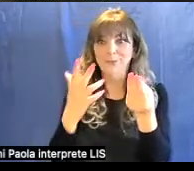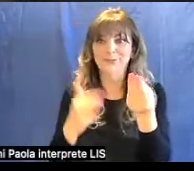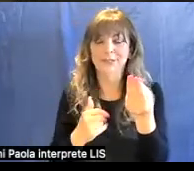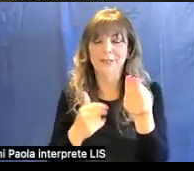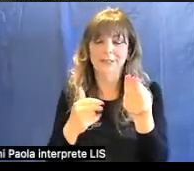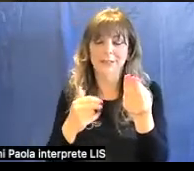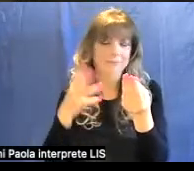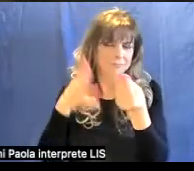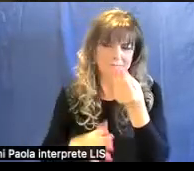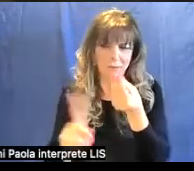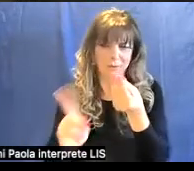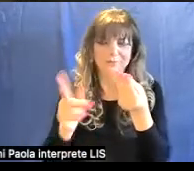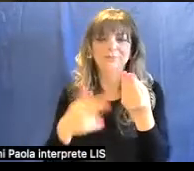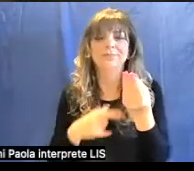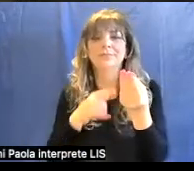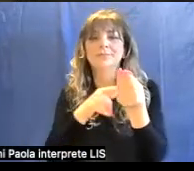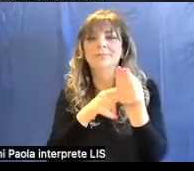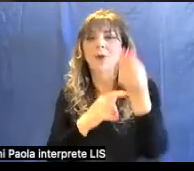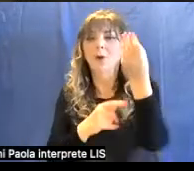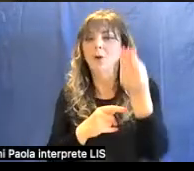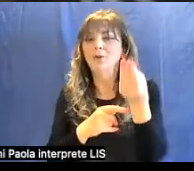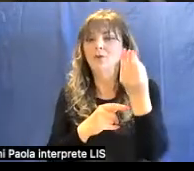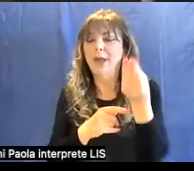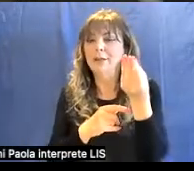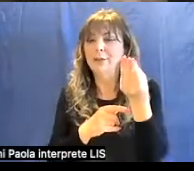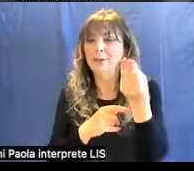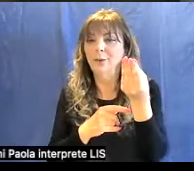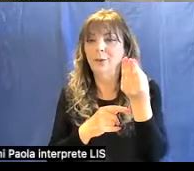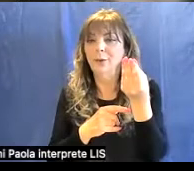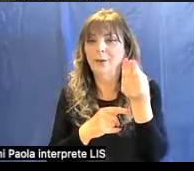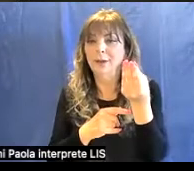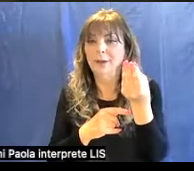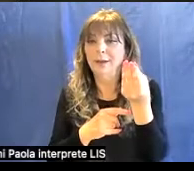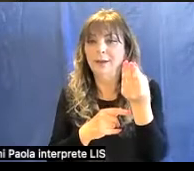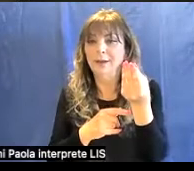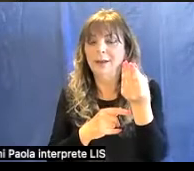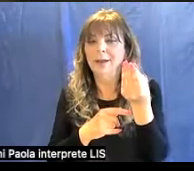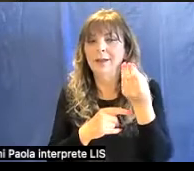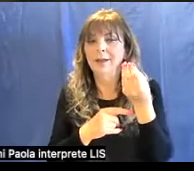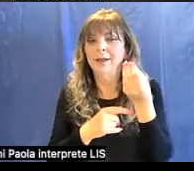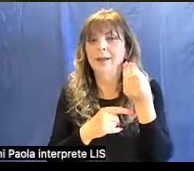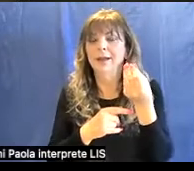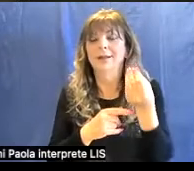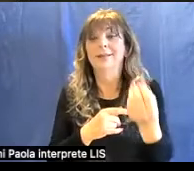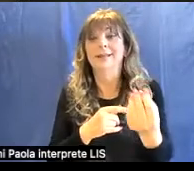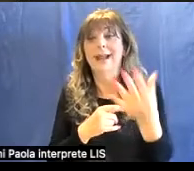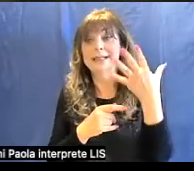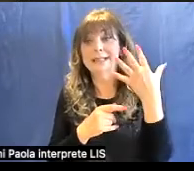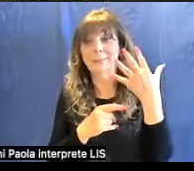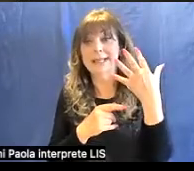specifico, e viene in parte trasmessa al di là dell'oggetto stesso.